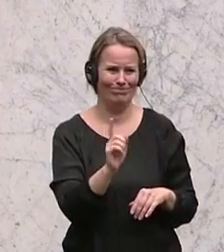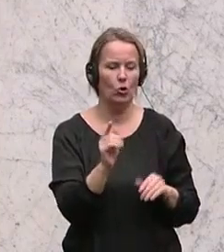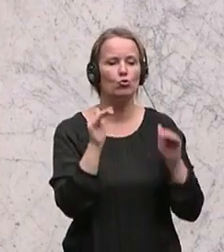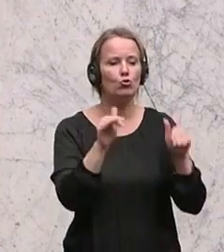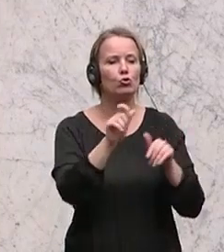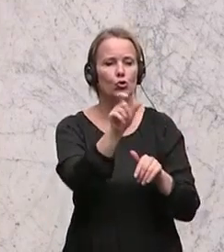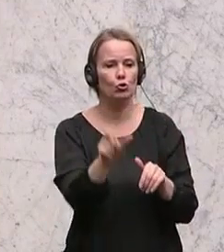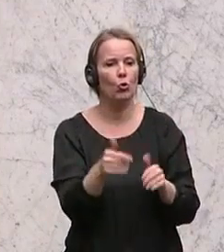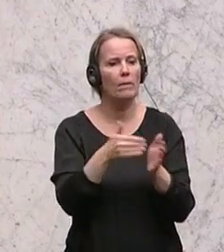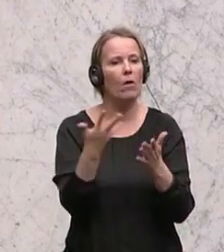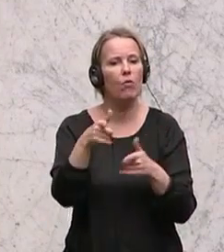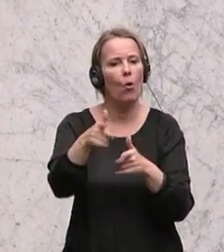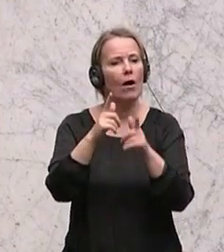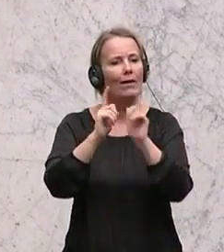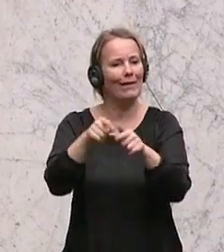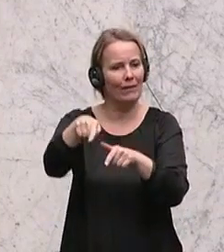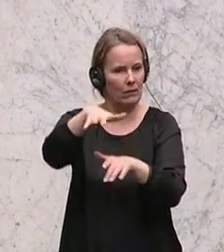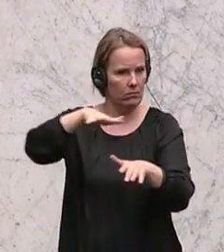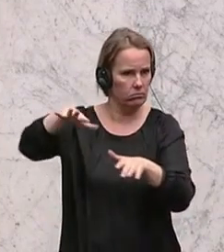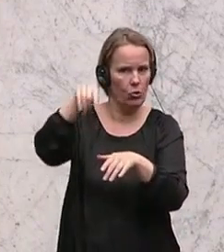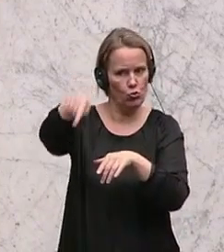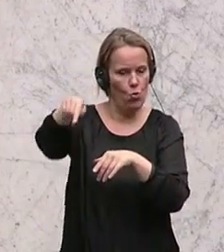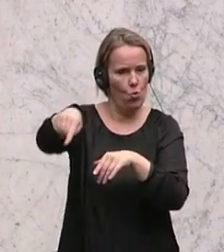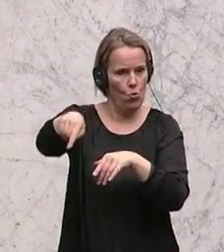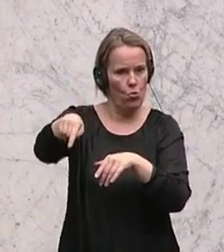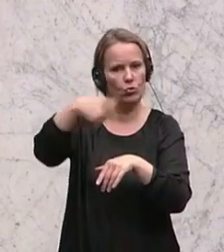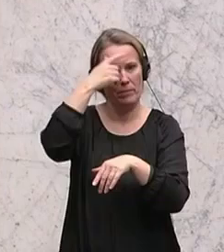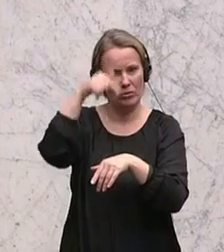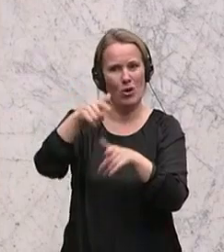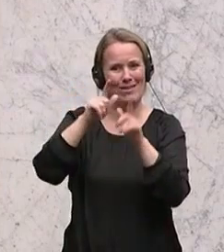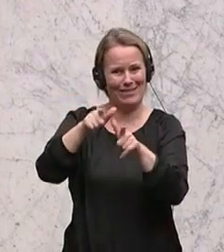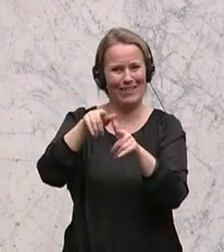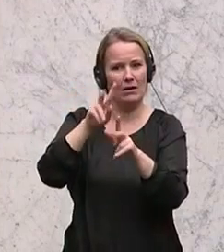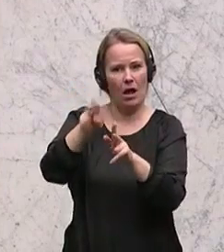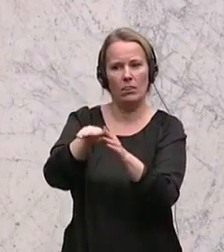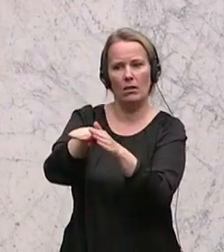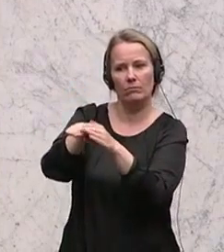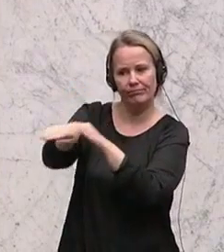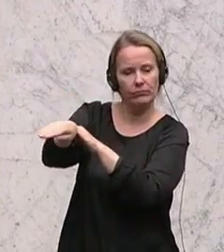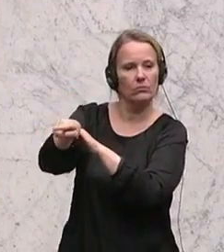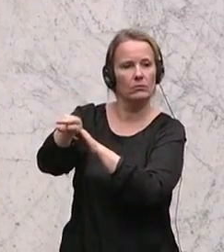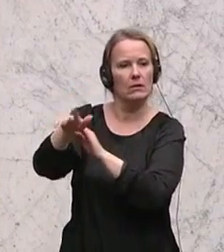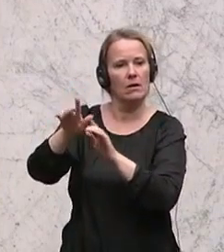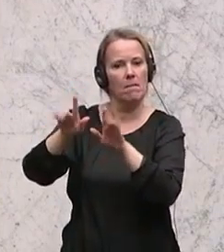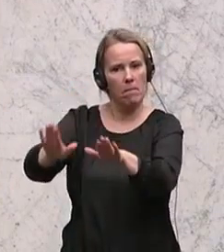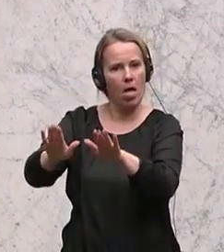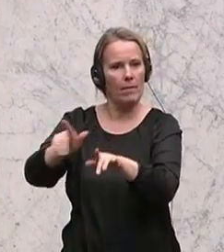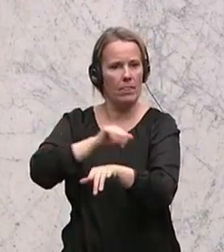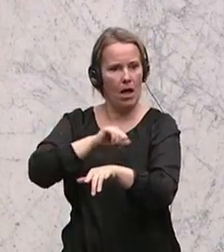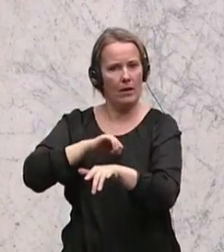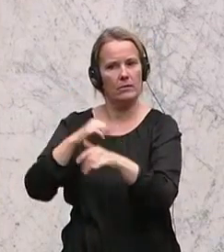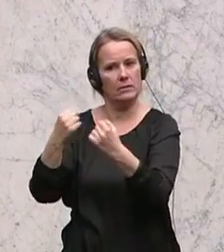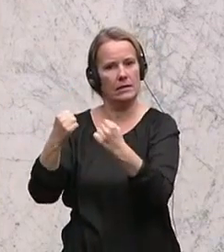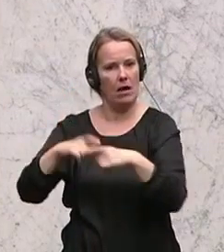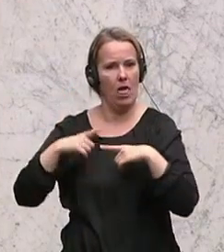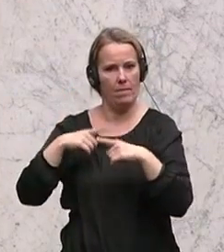braucht in einem Kriegsgebiet, damit die Menschen aus diesem Kriegsgebiet die Chance haben, in ihrer Region sicher leben